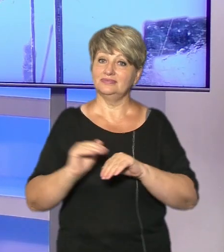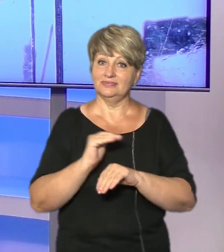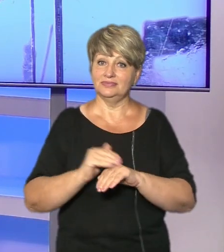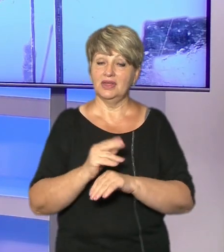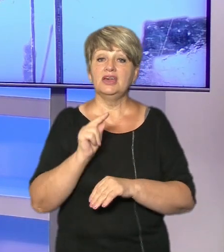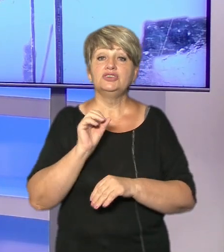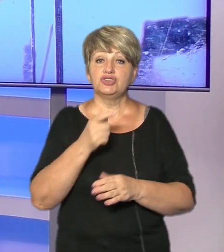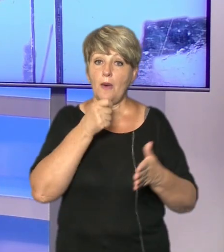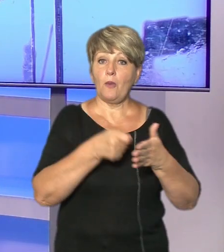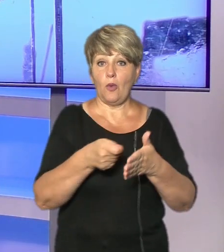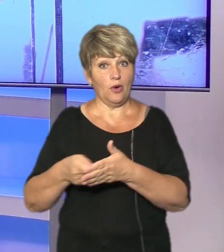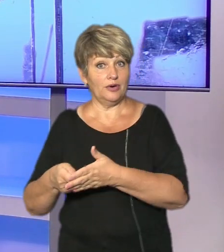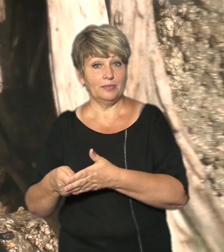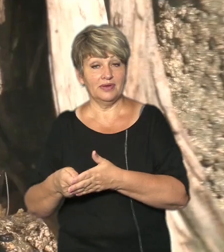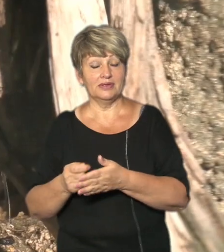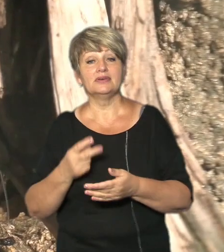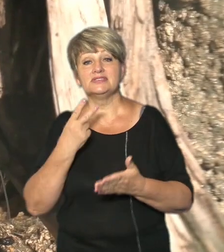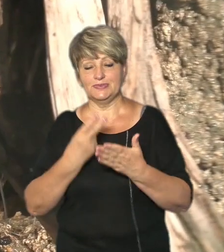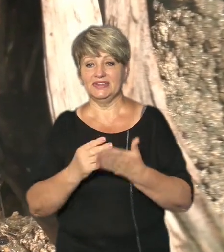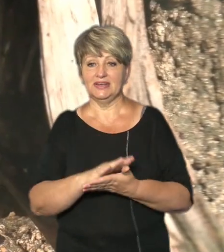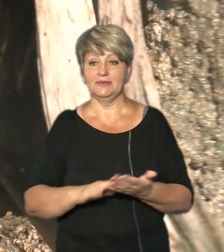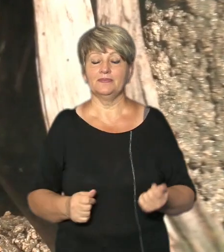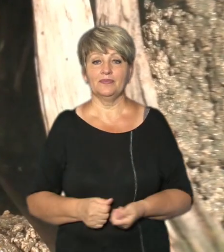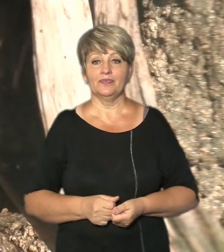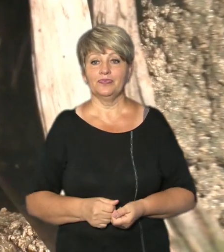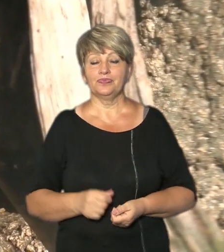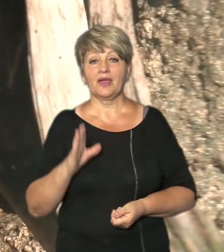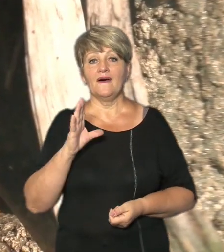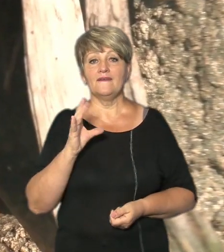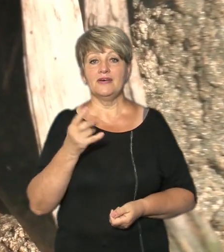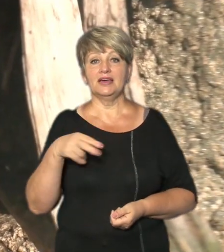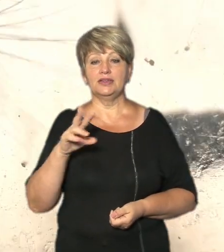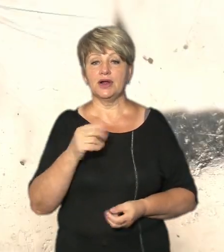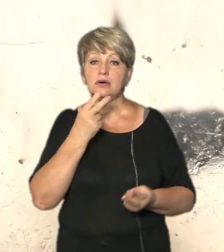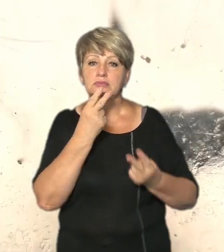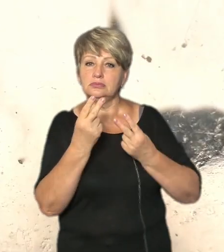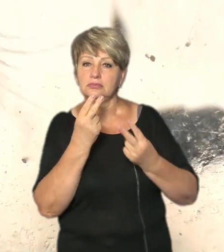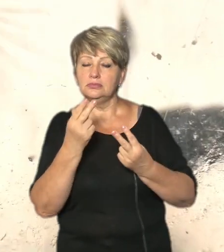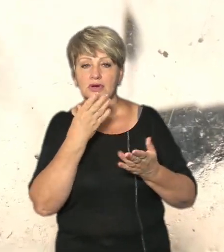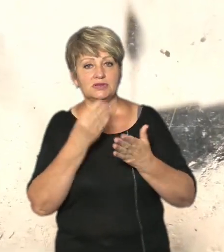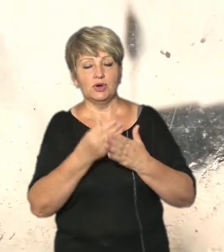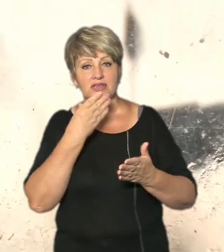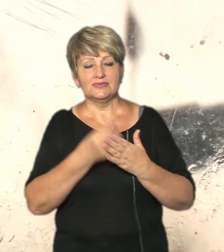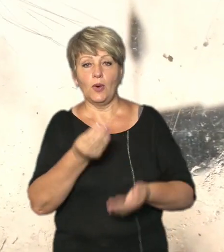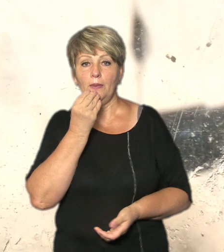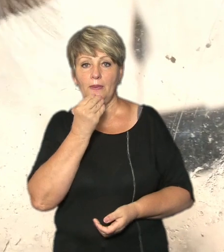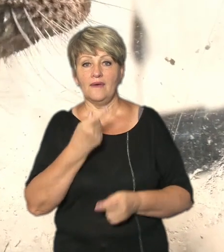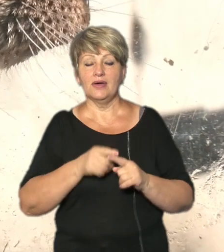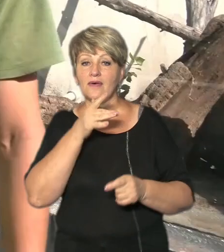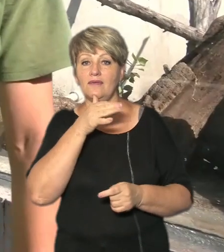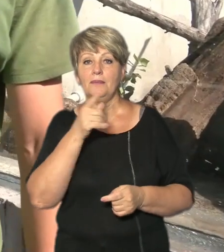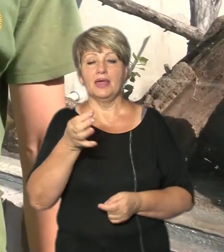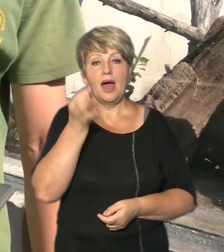враження гостей – дивіться далі Річкові витри визирають, чекаючи на свій сніданок У таку пору вони